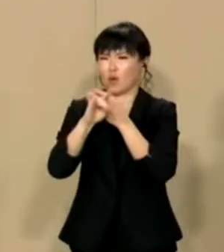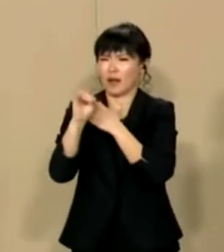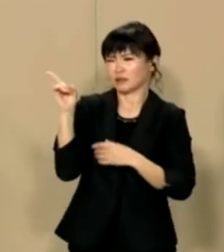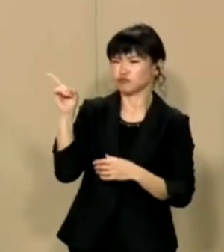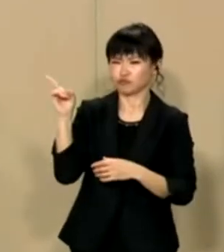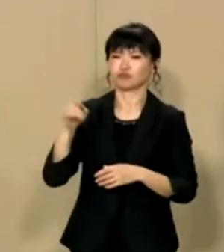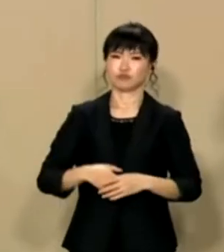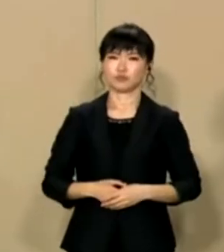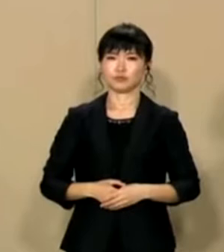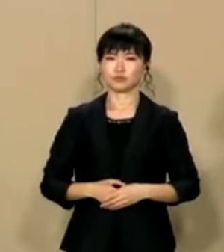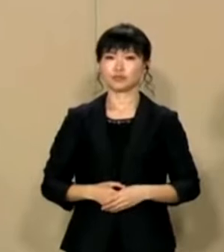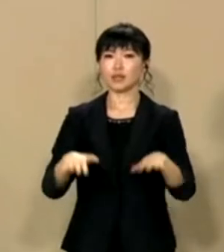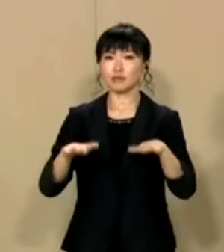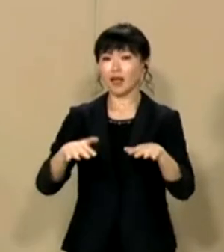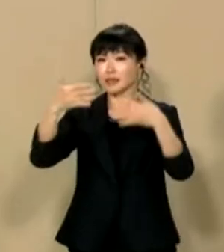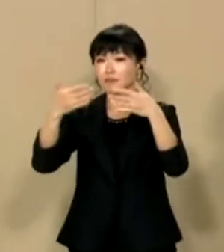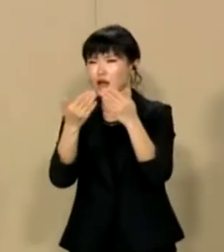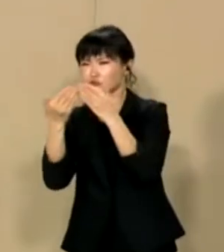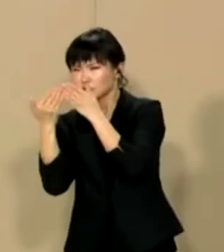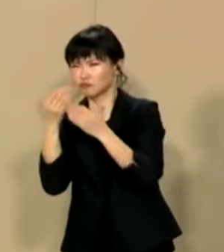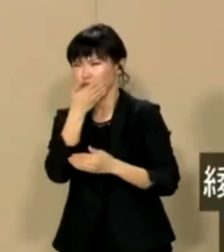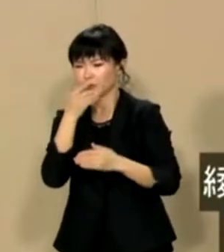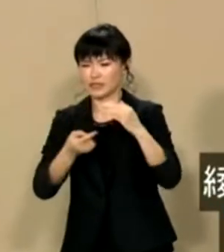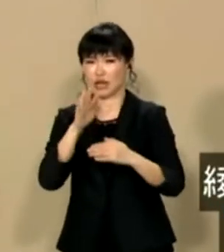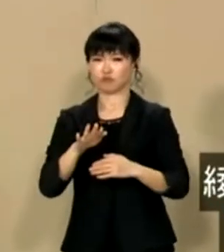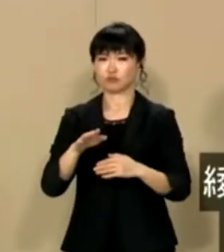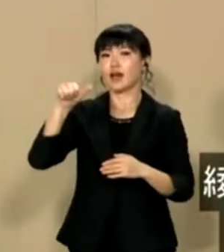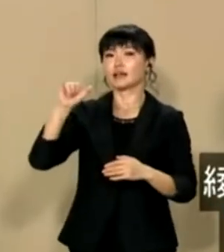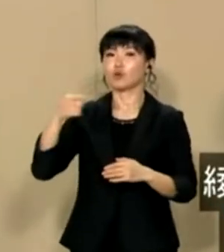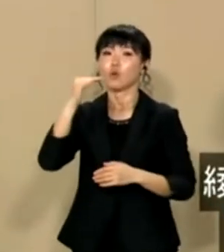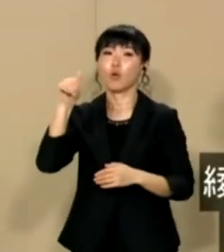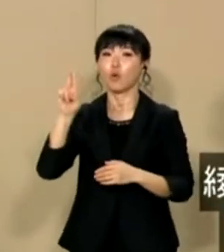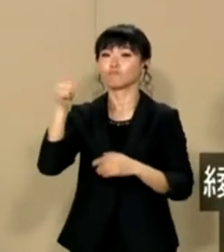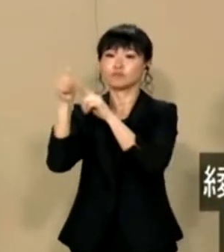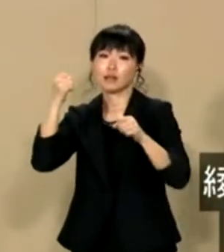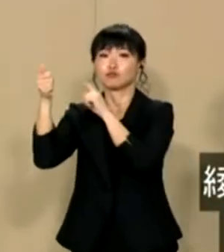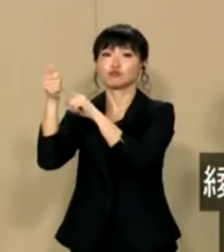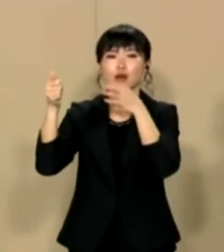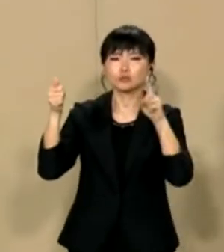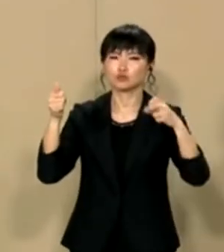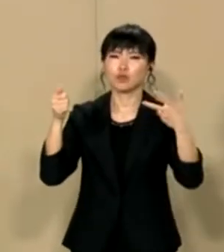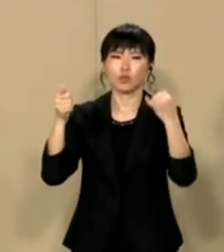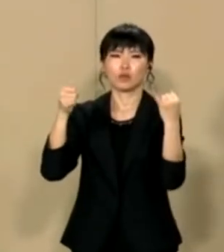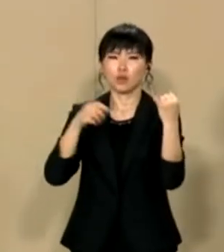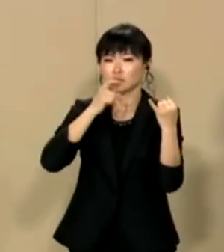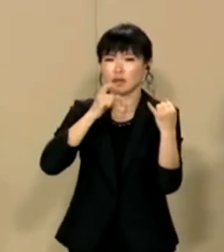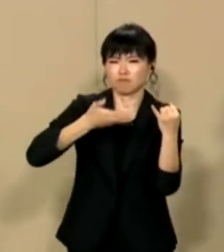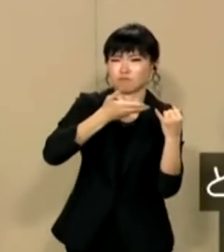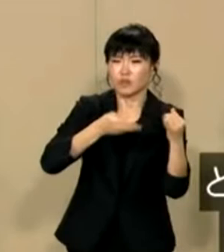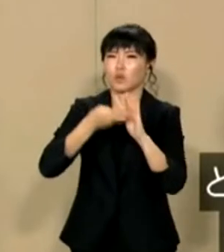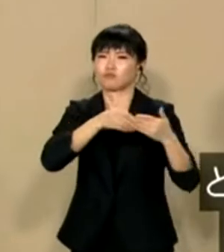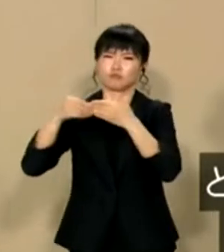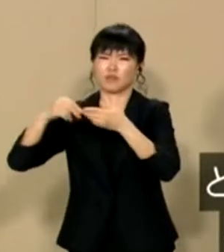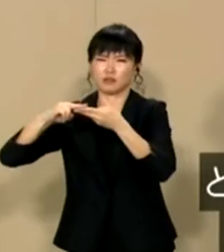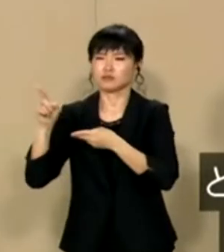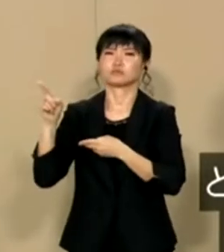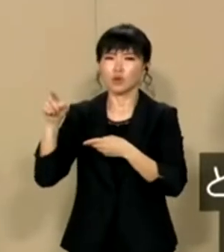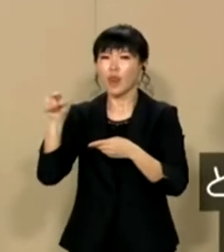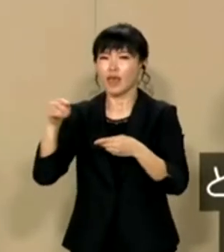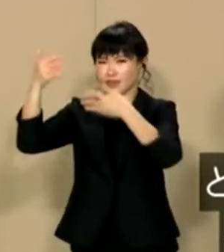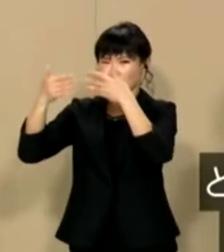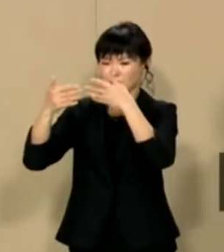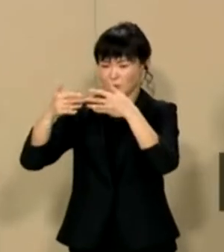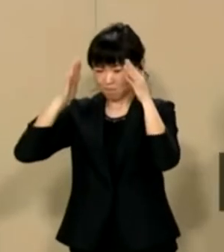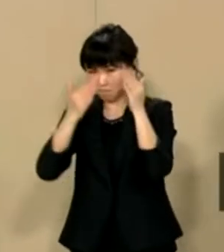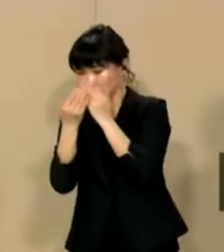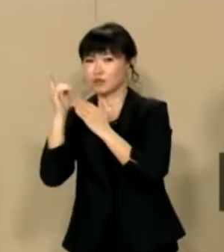のがNHKという組織です今テレが隠している重要な事件を紹介します綾野剛という俳優が17歳の少女にお酒を飲ませてホテルに連れ込みエチなことしたという因果事件をテビは